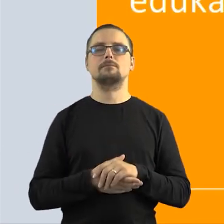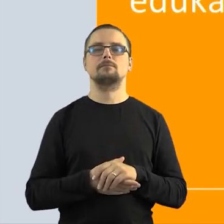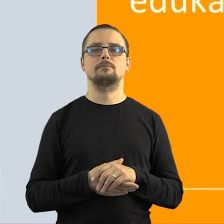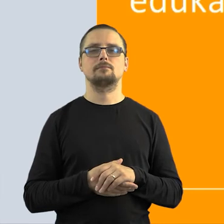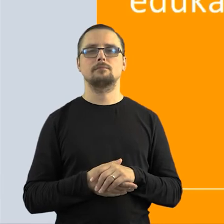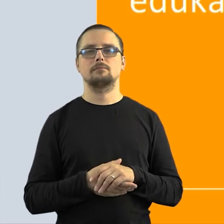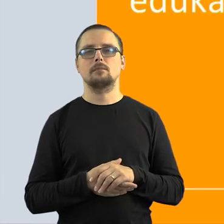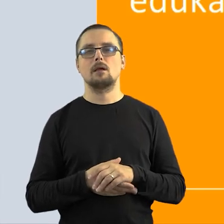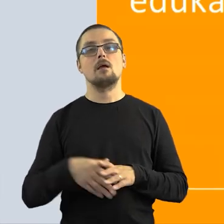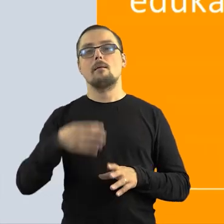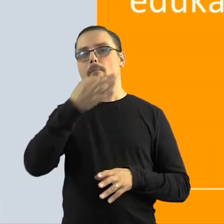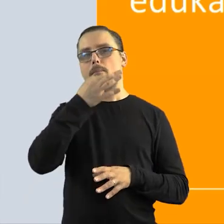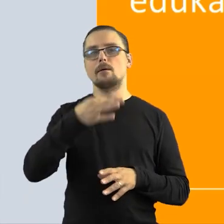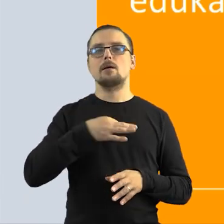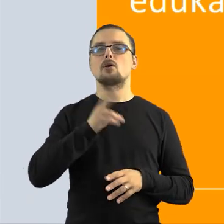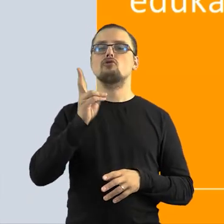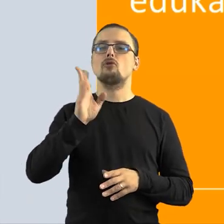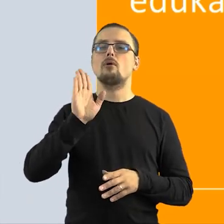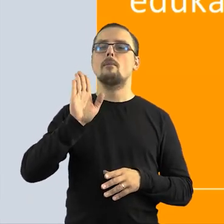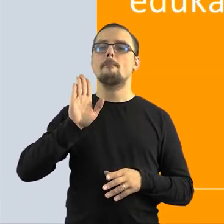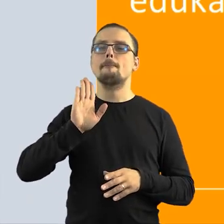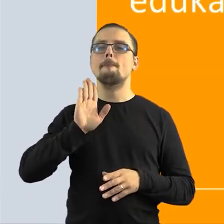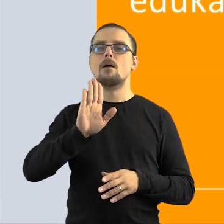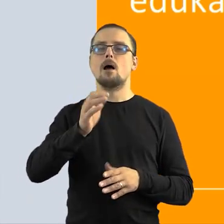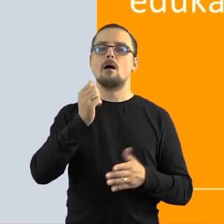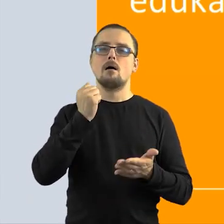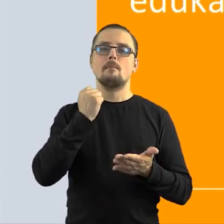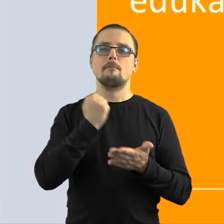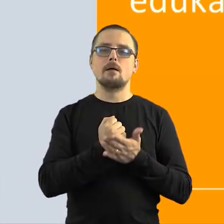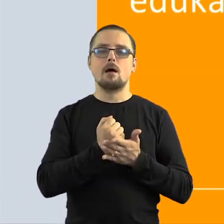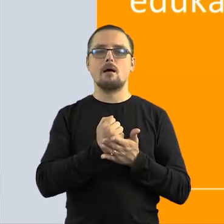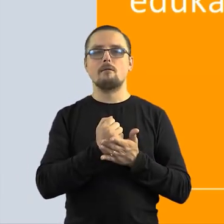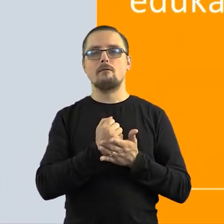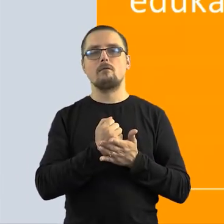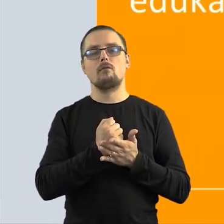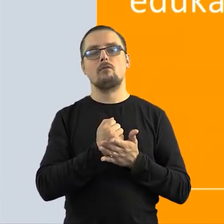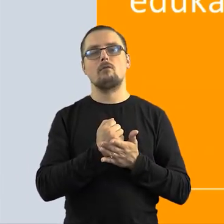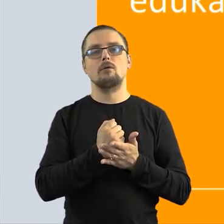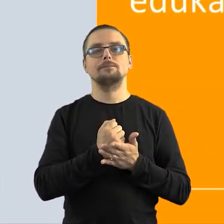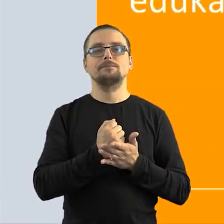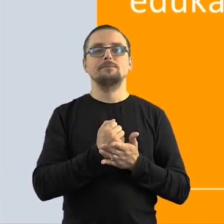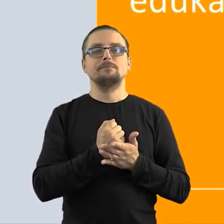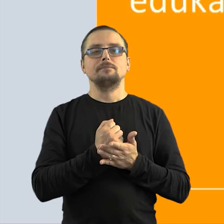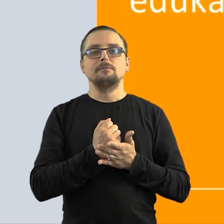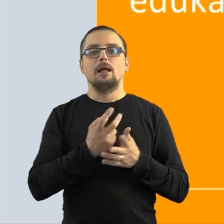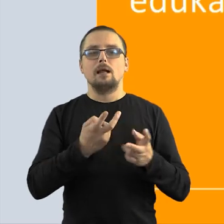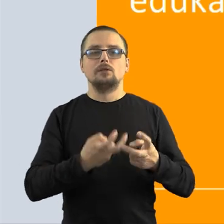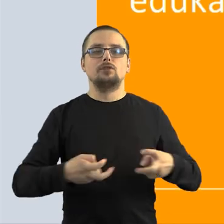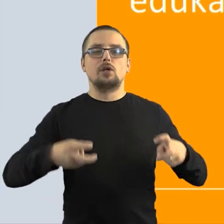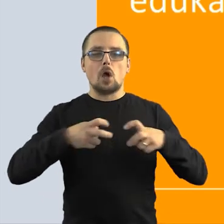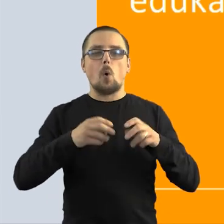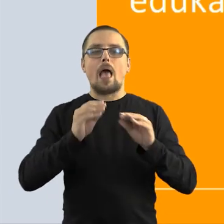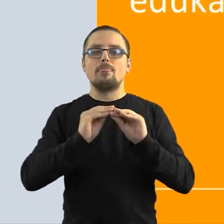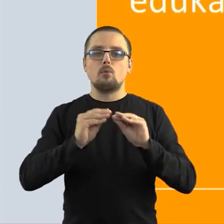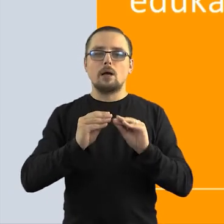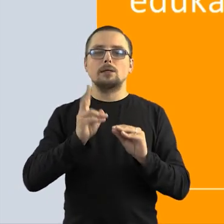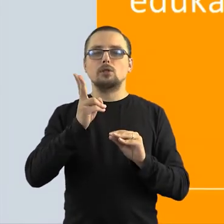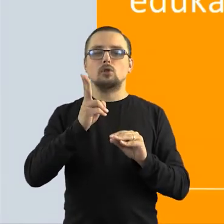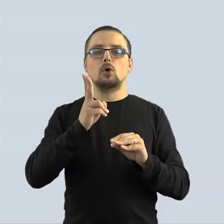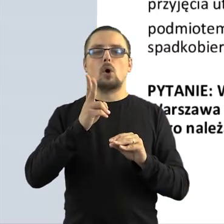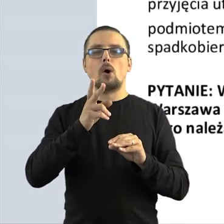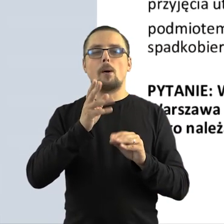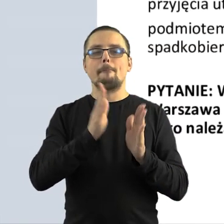I tutaj wracamy do tego pytania, które już dzisiaj gdzieś padło i zapowiadałam, że kto ma prawo do zasobów edukacyjnych stworzonych przez